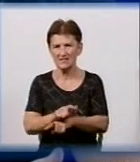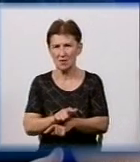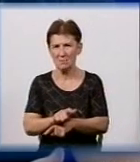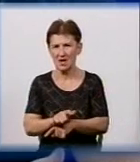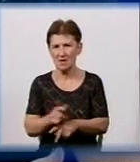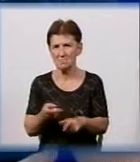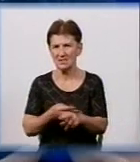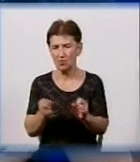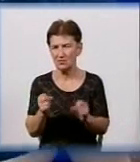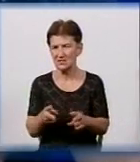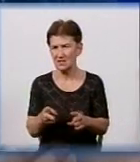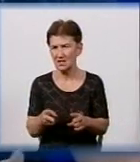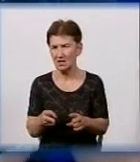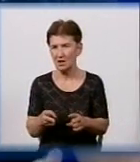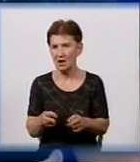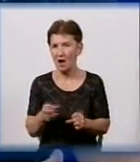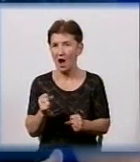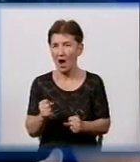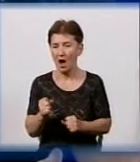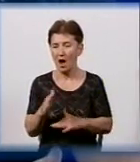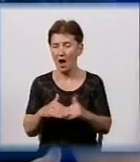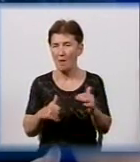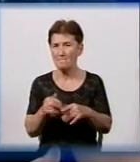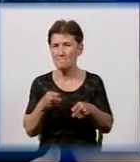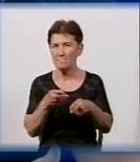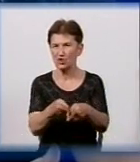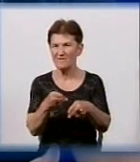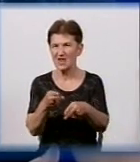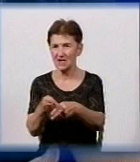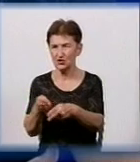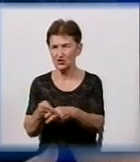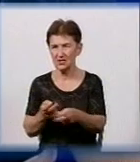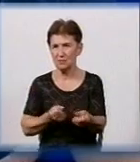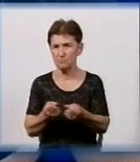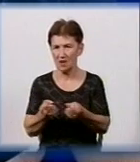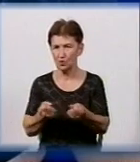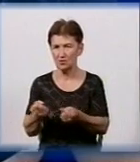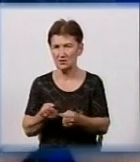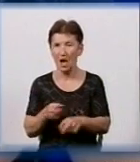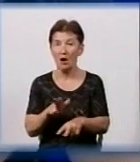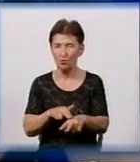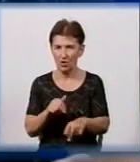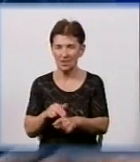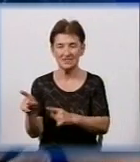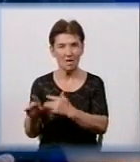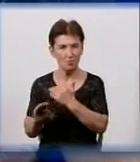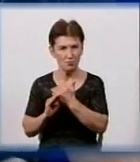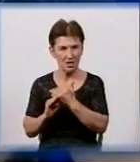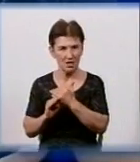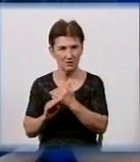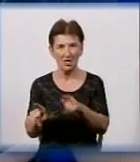наркотиків. А з профілактичими целями бороться з цим поліція нам допомагає. Поліція теж